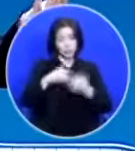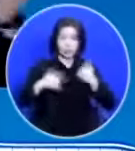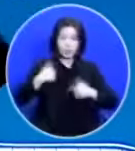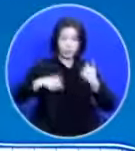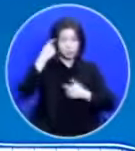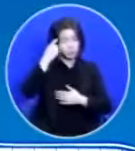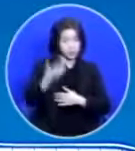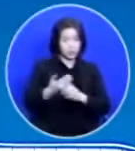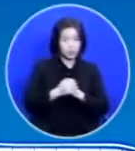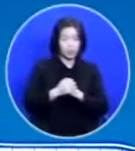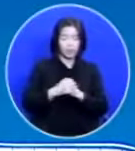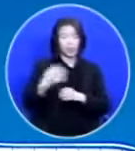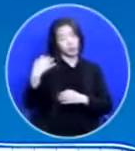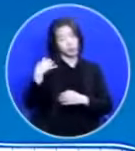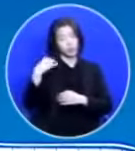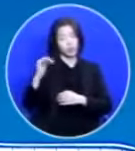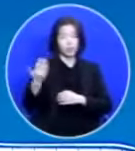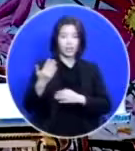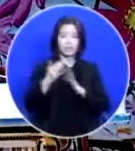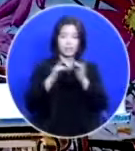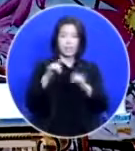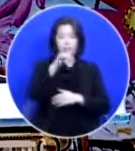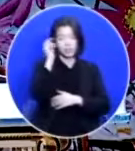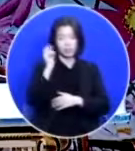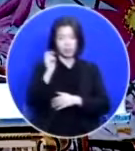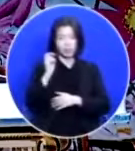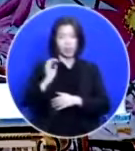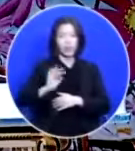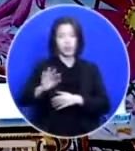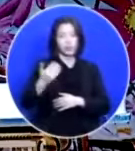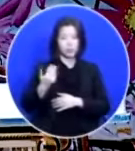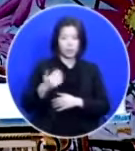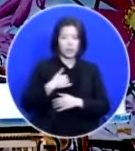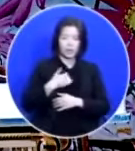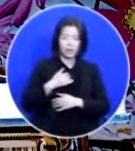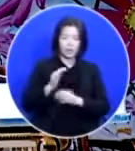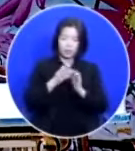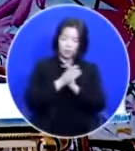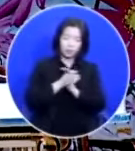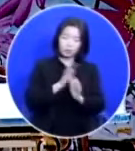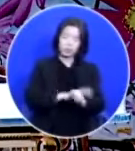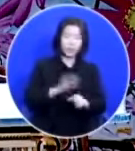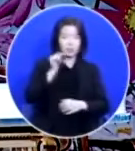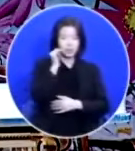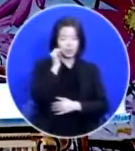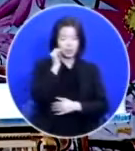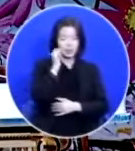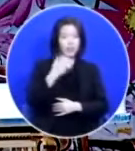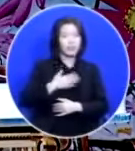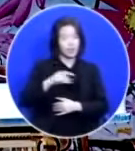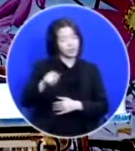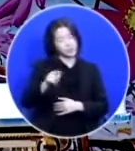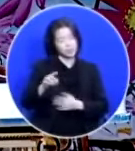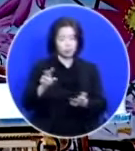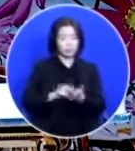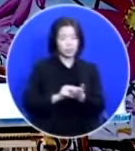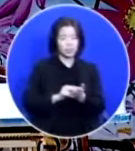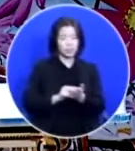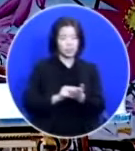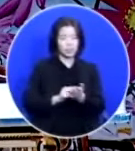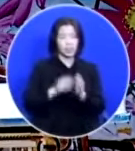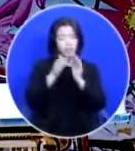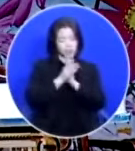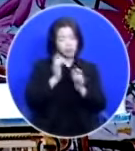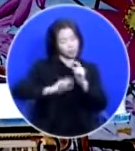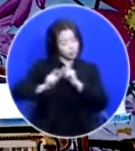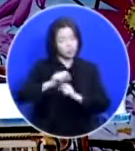부담이 되시는 분들이 있으실 겁니다 요즘 기도를 내가 잘 못하는데 내가 그게 문제야 기도를 더